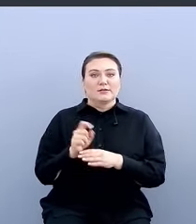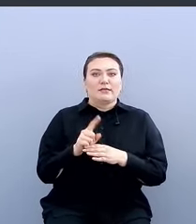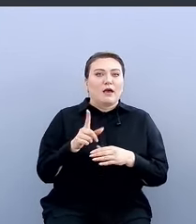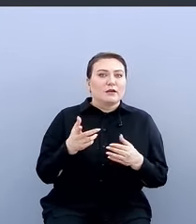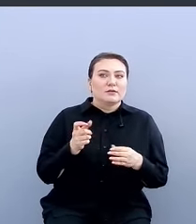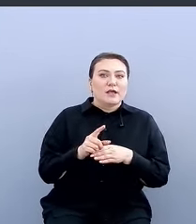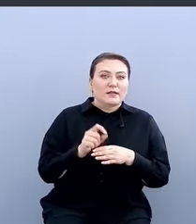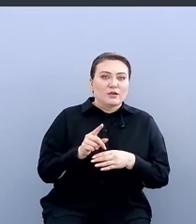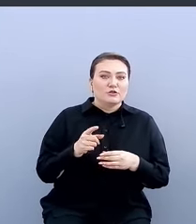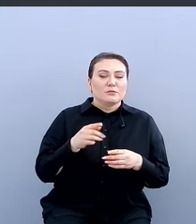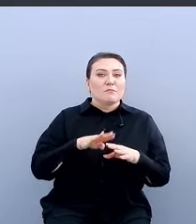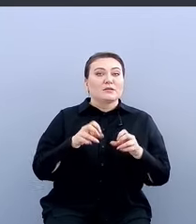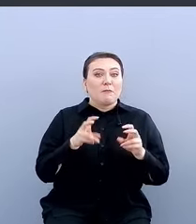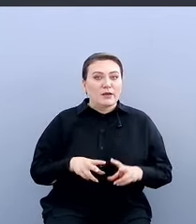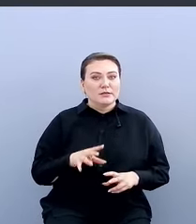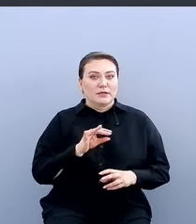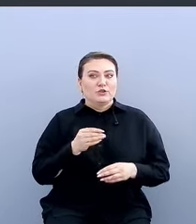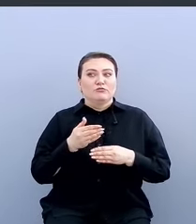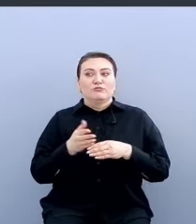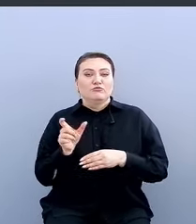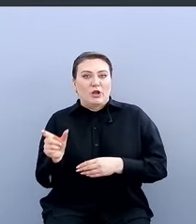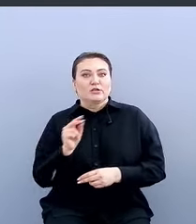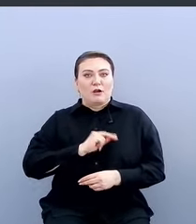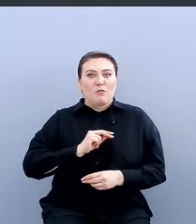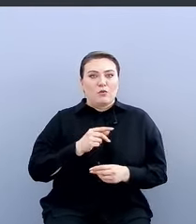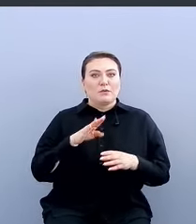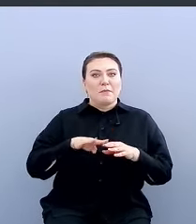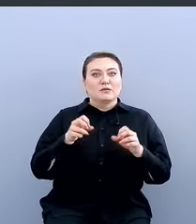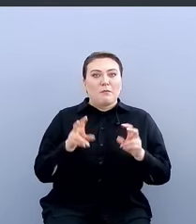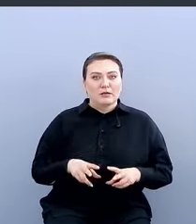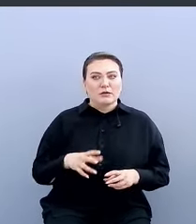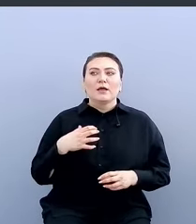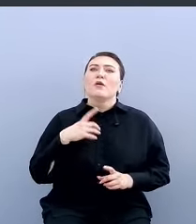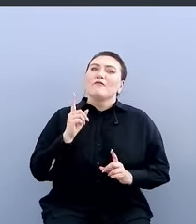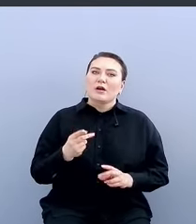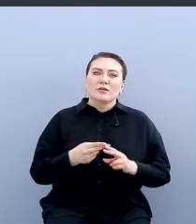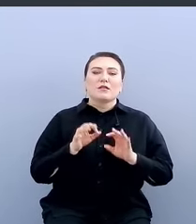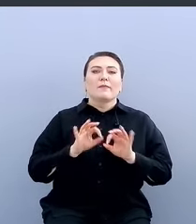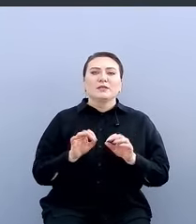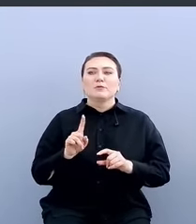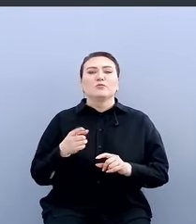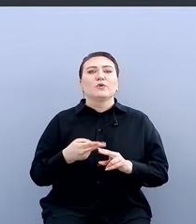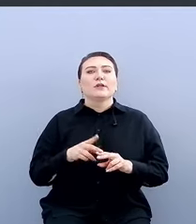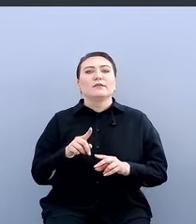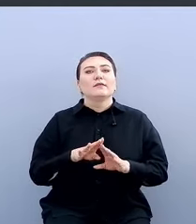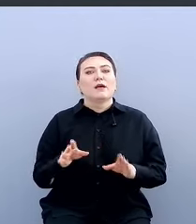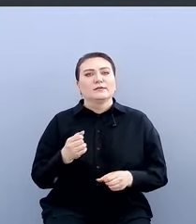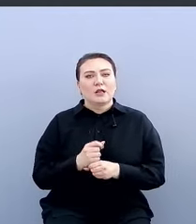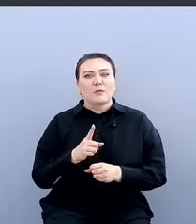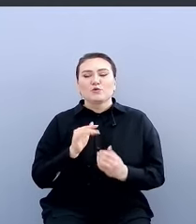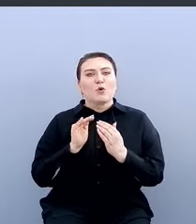но при этом очень важно эти требования объяснять, почему ты так делаешь. И вообще коммуникация, она